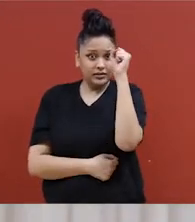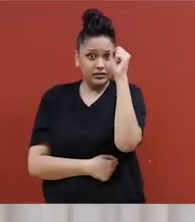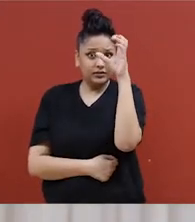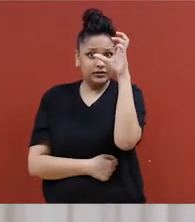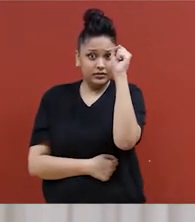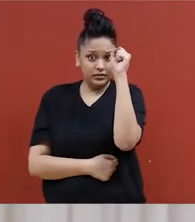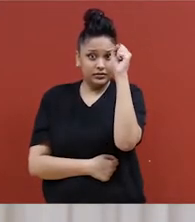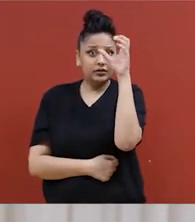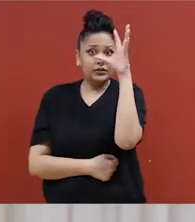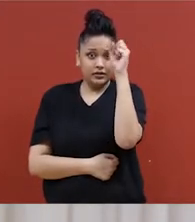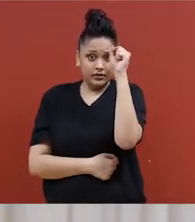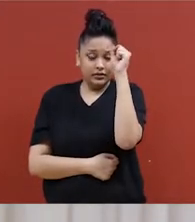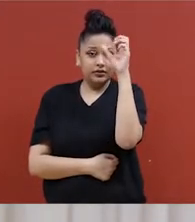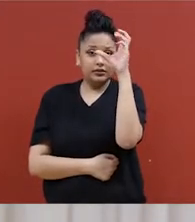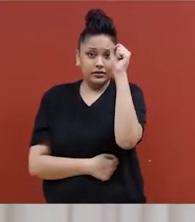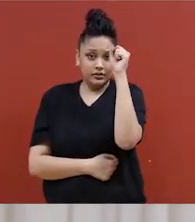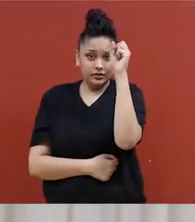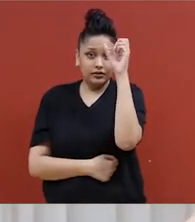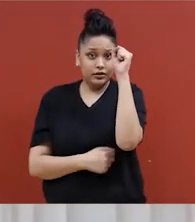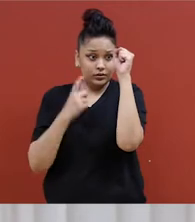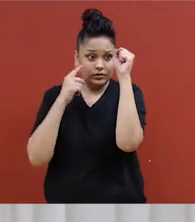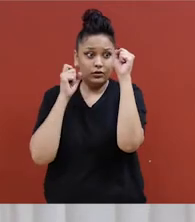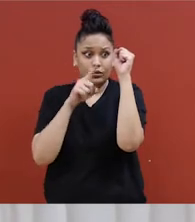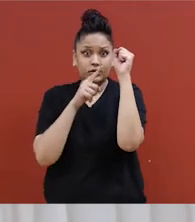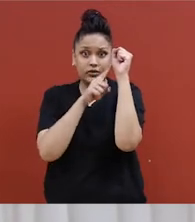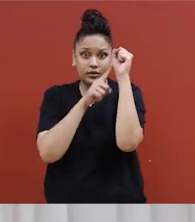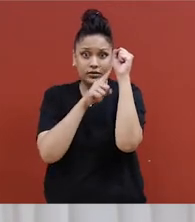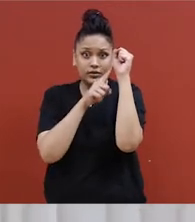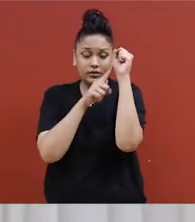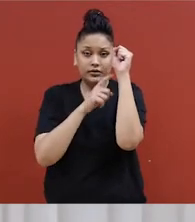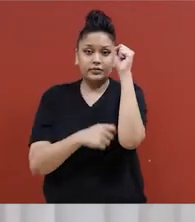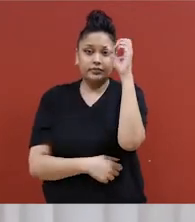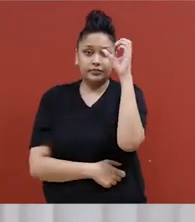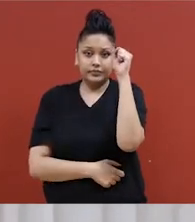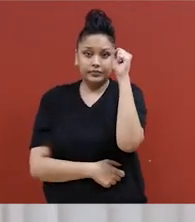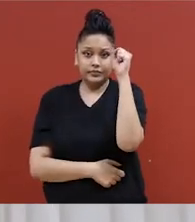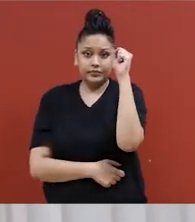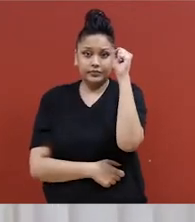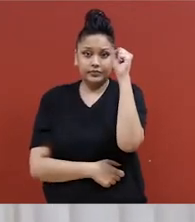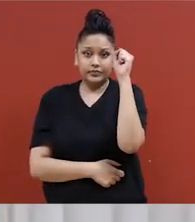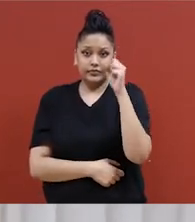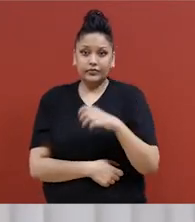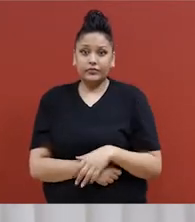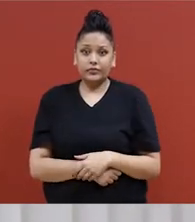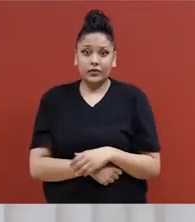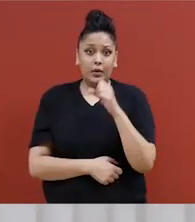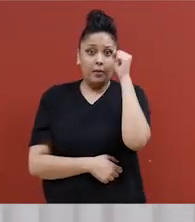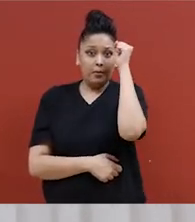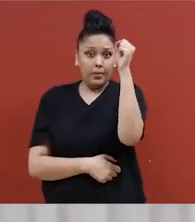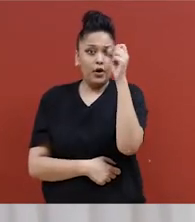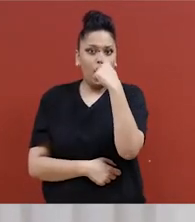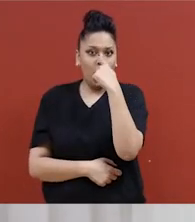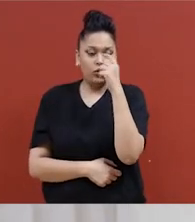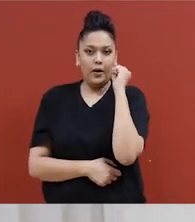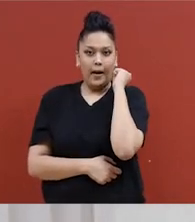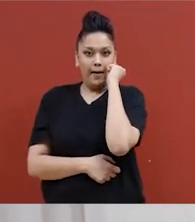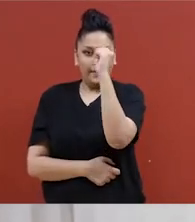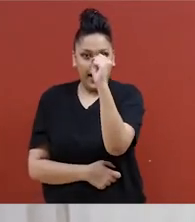poing, fermé et serré. Vous m'avez vu frapper de haut en bas l'arête du nez de l'agresseur.